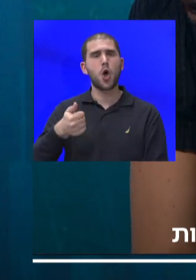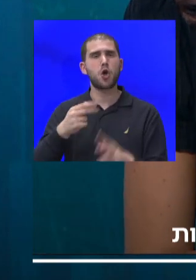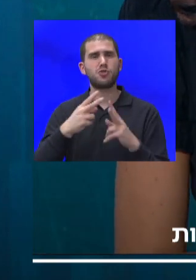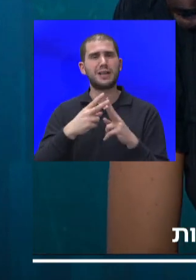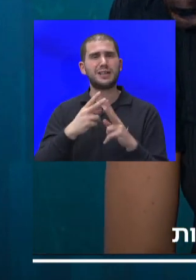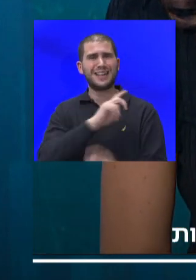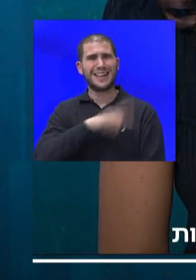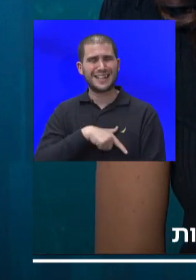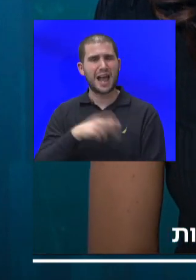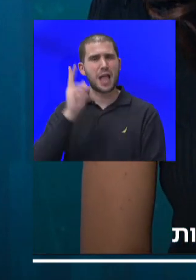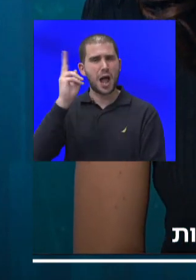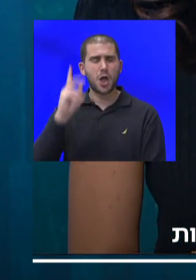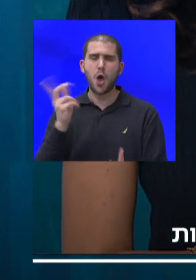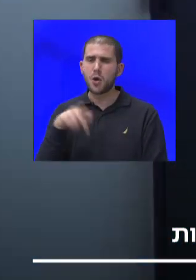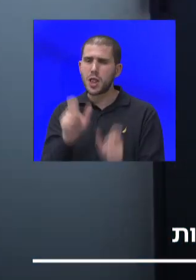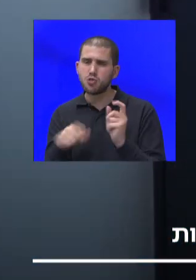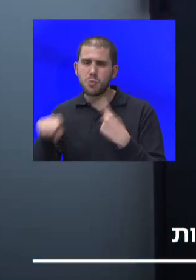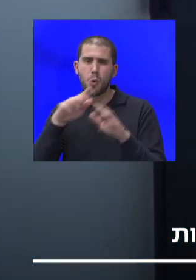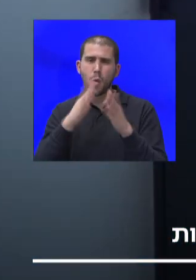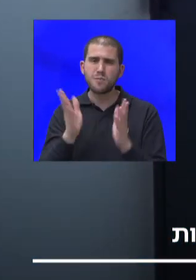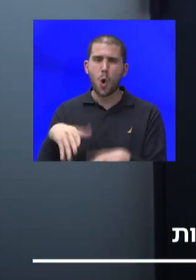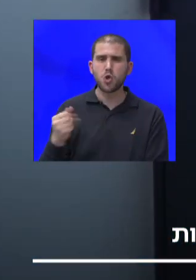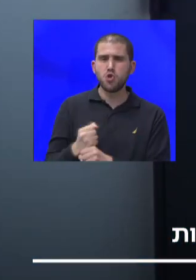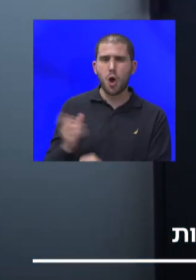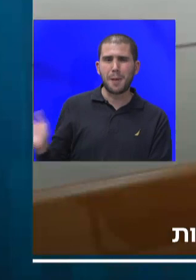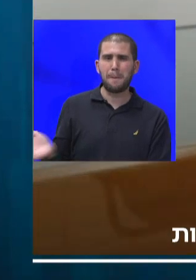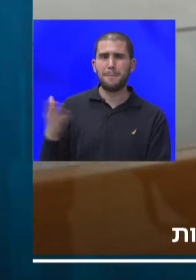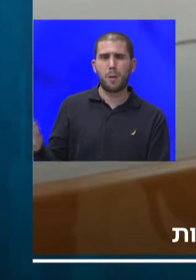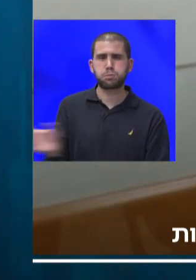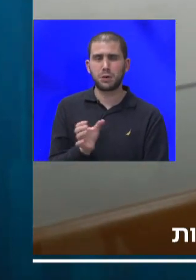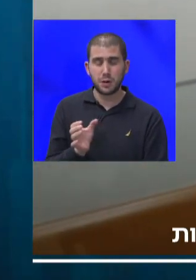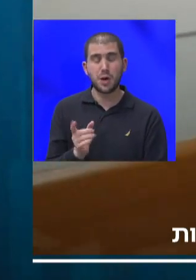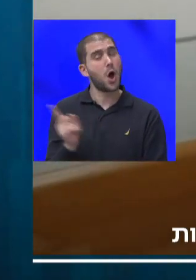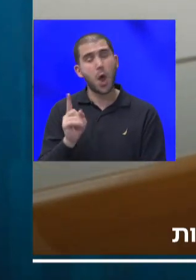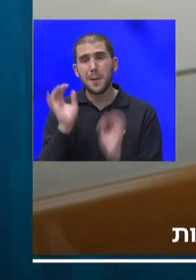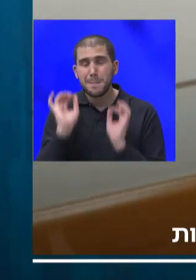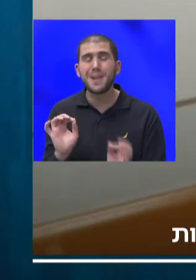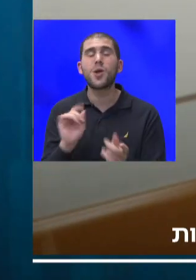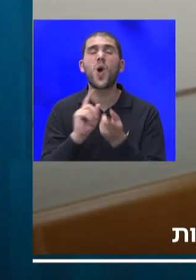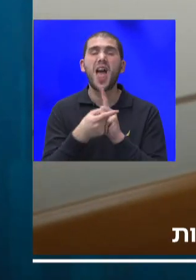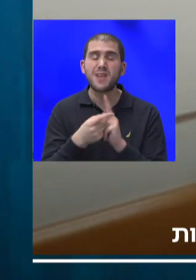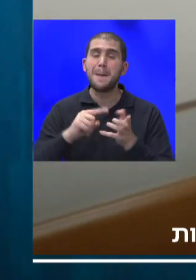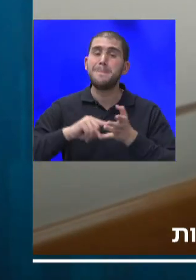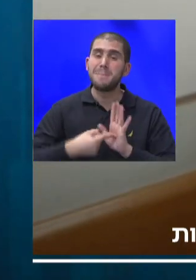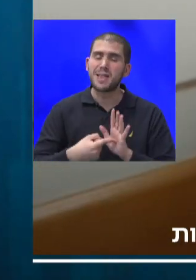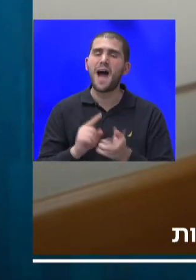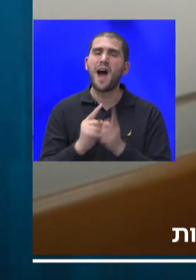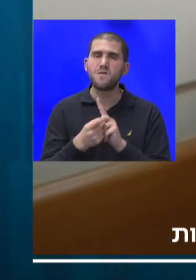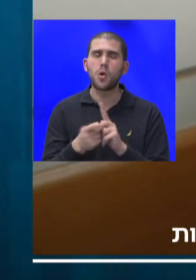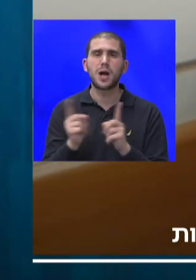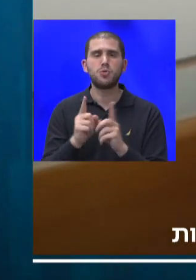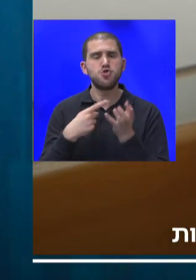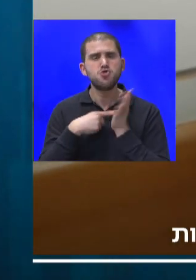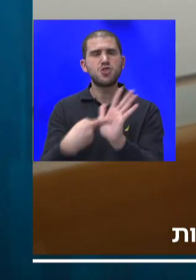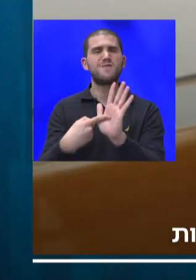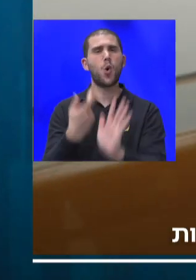משרה, עוד גופים, עוד ג'ובים. לא, בדיוק הפוך. והמטרה היא ההפך להוביל שקיפות ויעילות